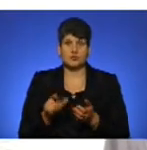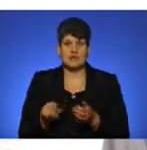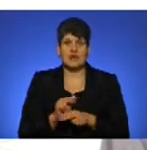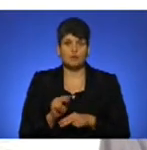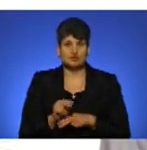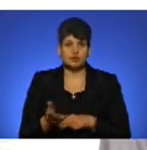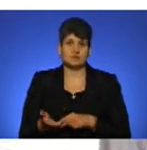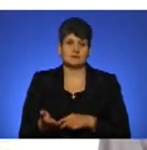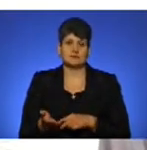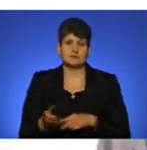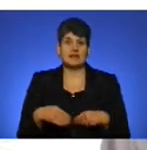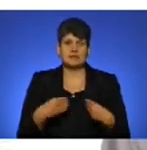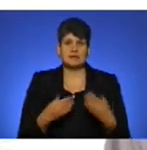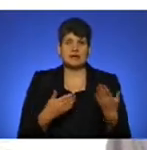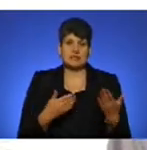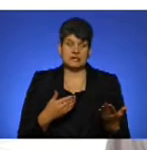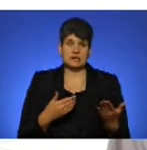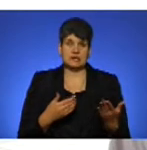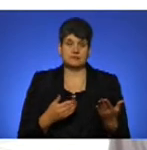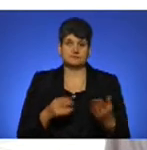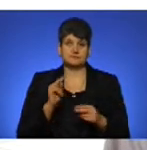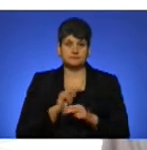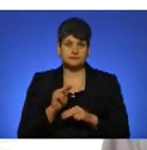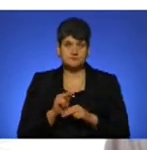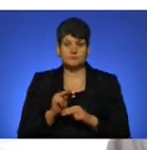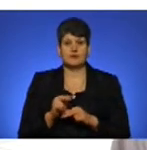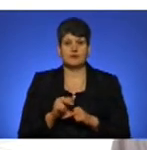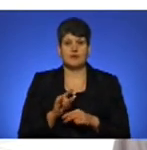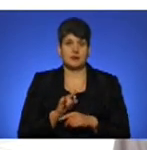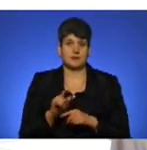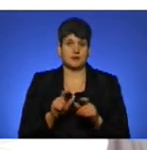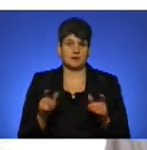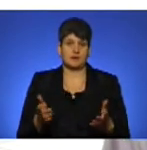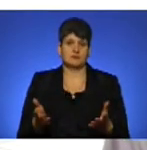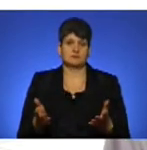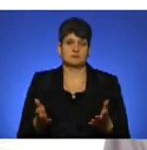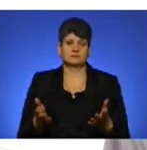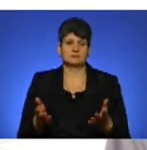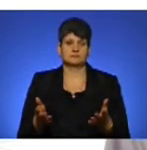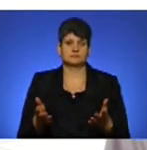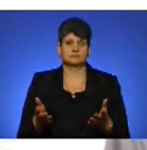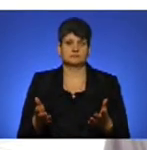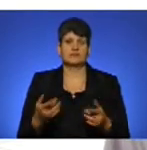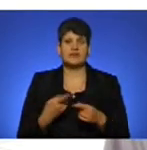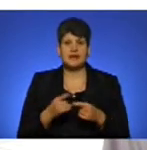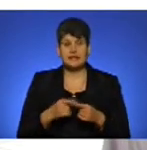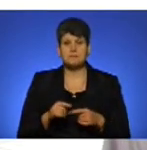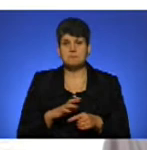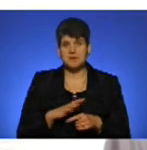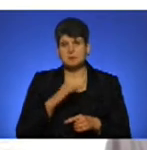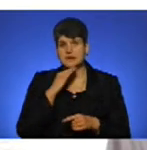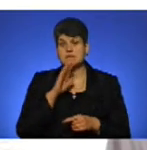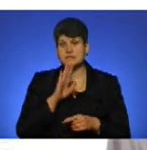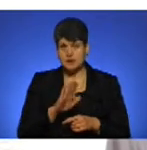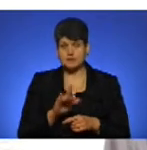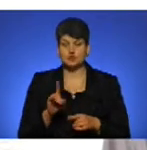дати їм стажіровку в аеропортах. І цього було б достатньо, щоб